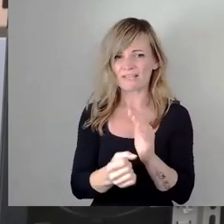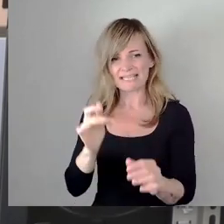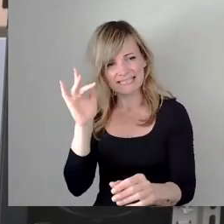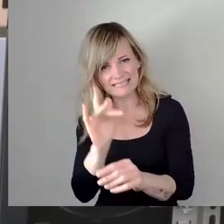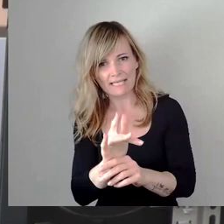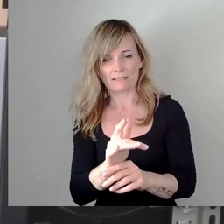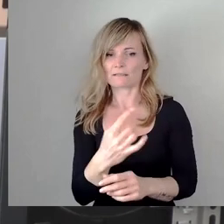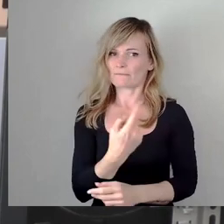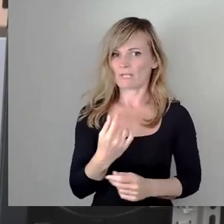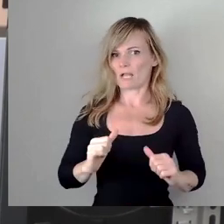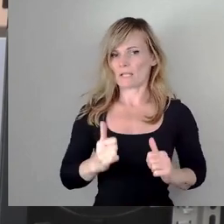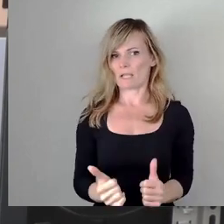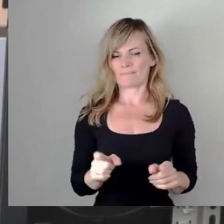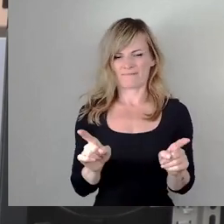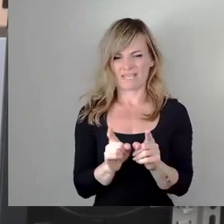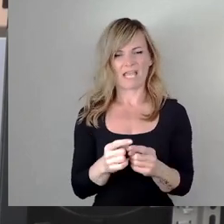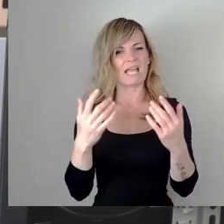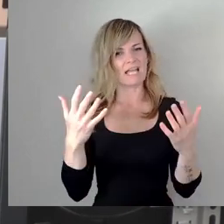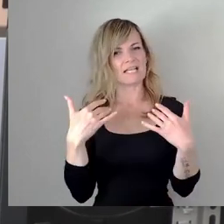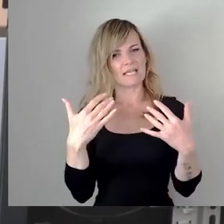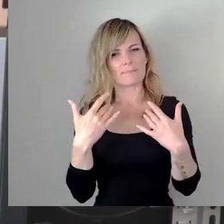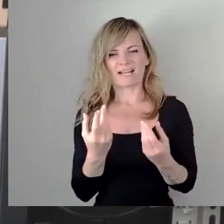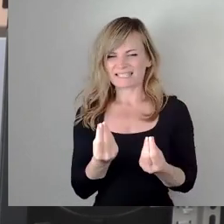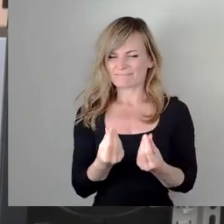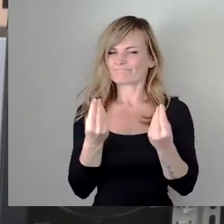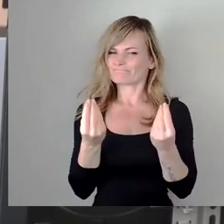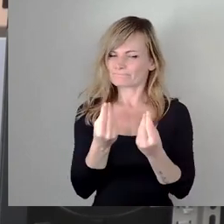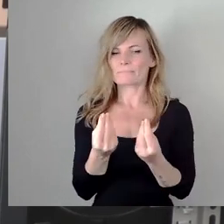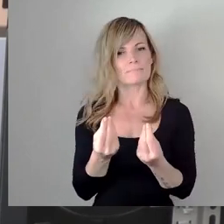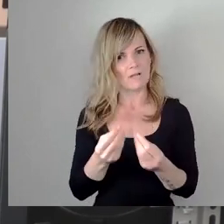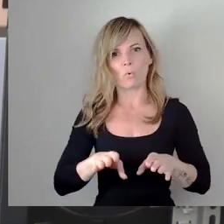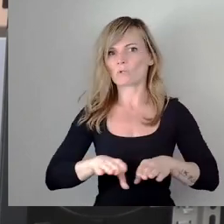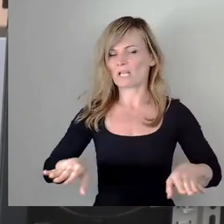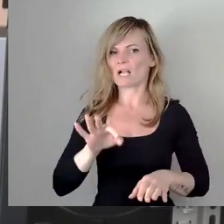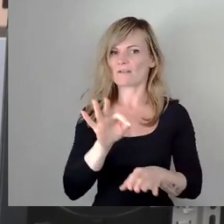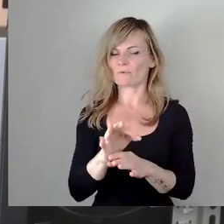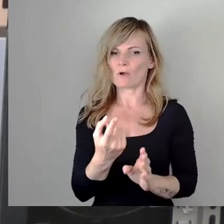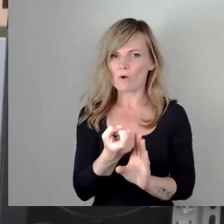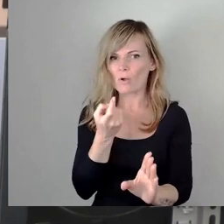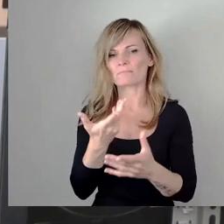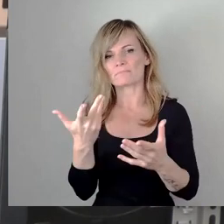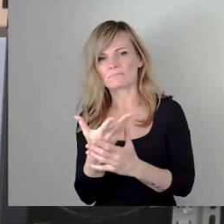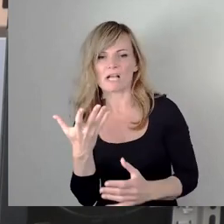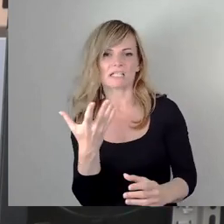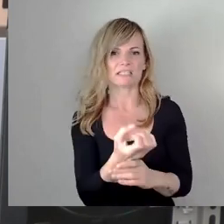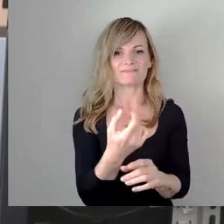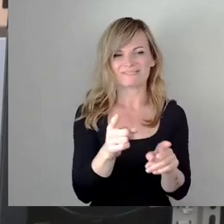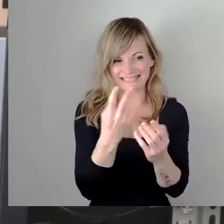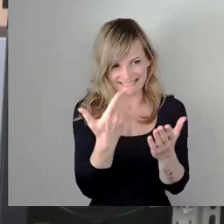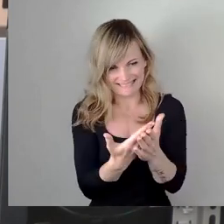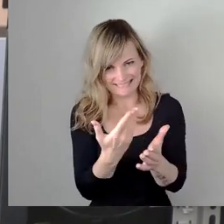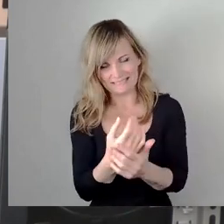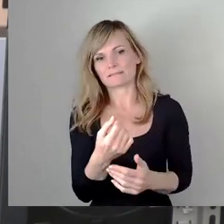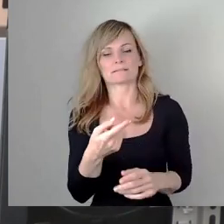wir in einem Klima, welches der Nährboden für Aggressivität wie dem Messerangriff ist. Das